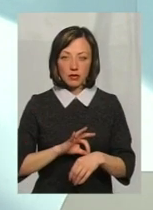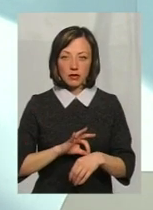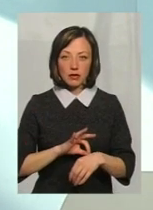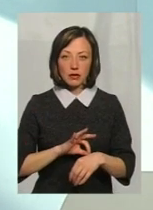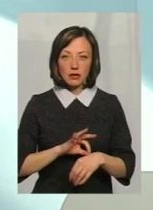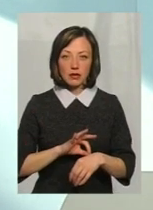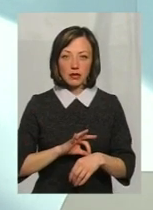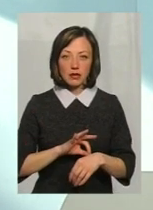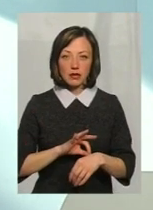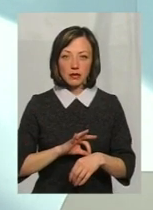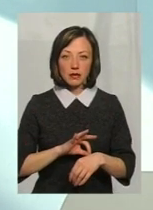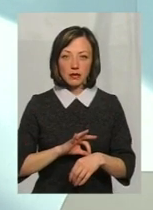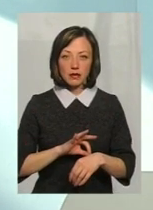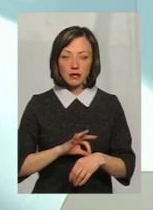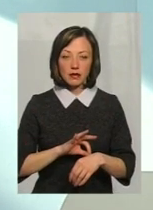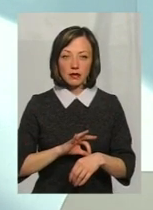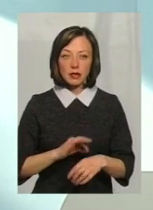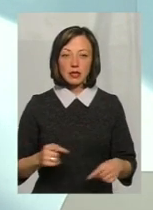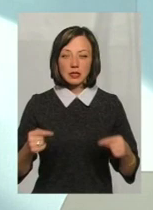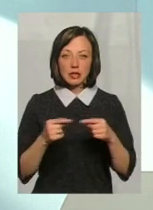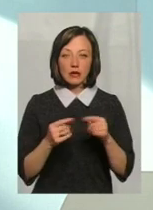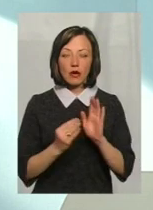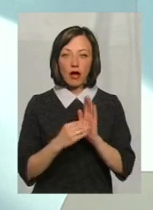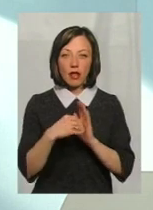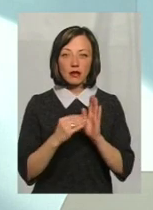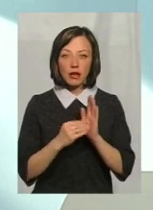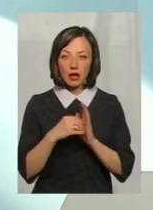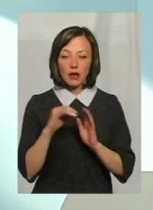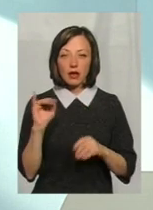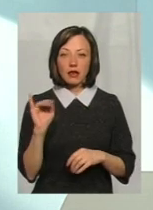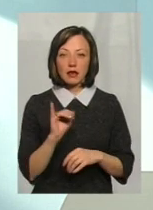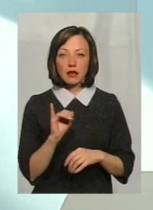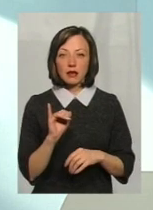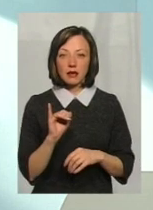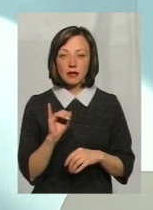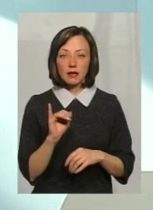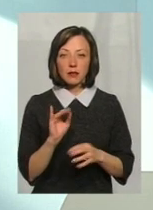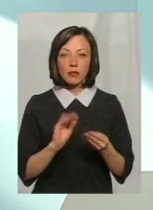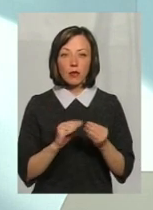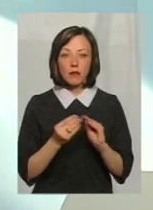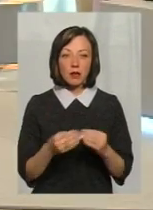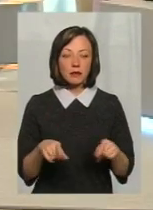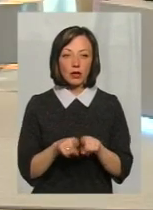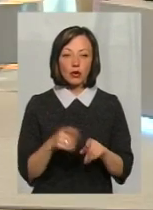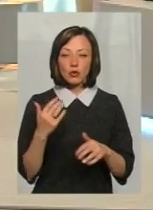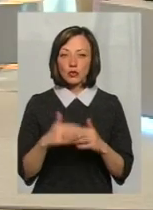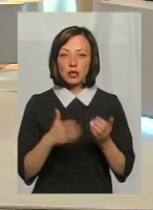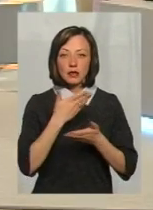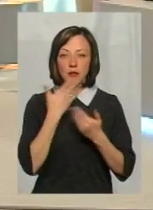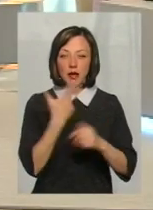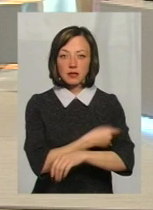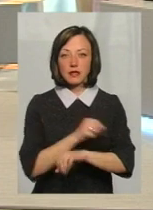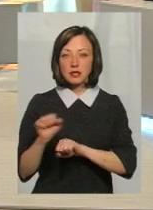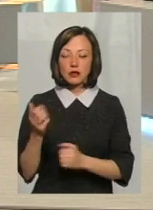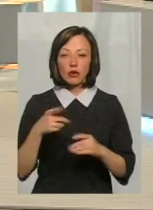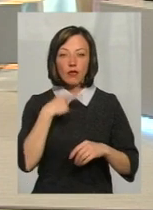від яких щеплюємося, значить, згідно календаря. І проблем таких вже нема з вакцинами. Якщо